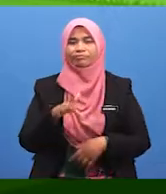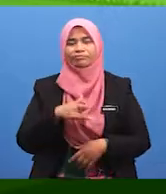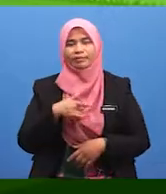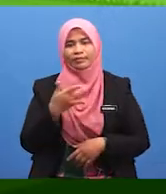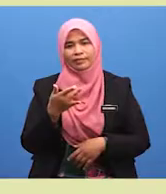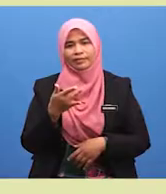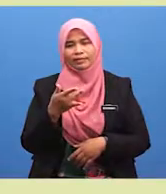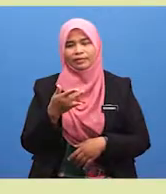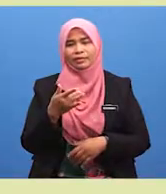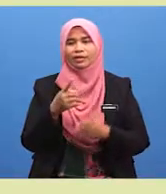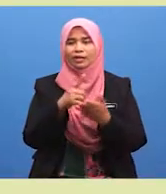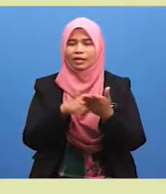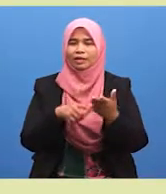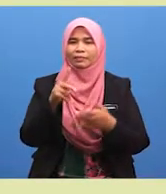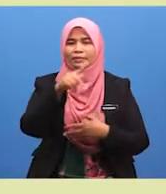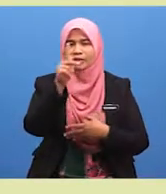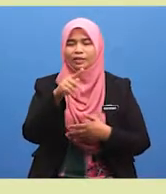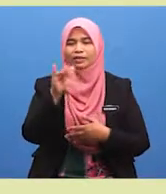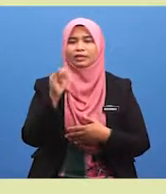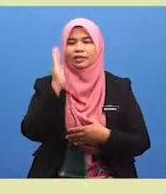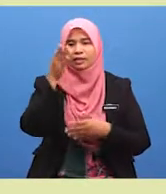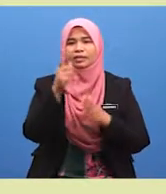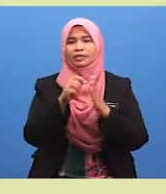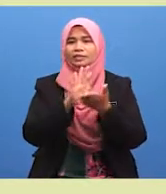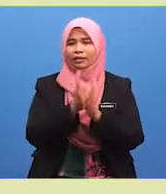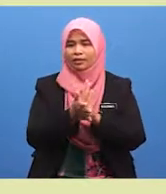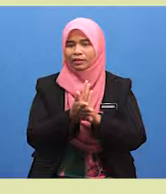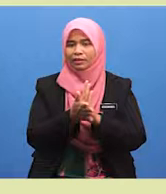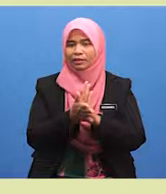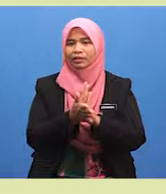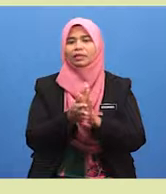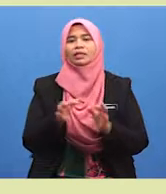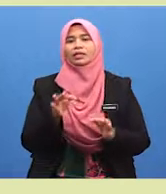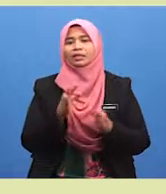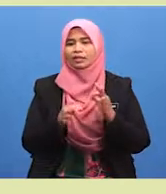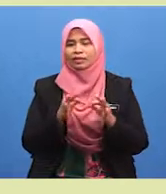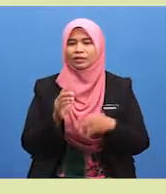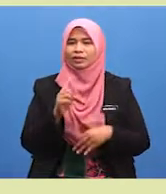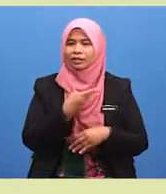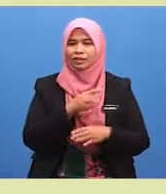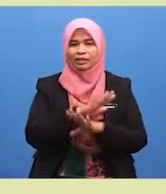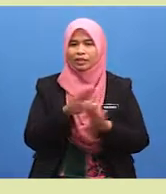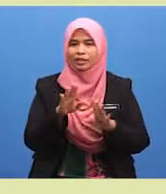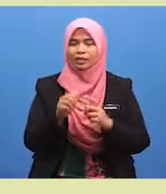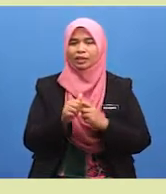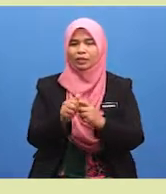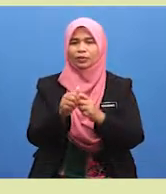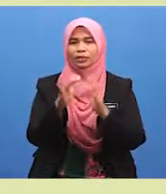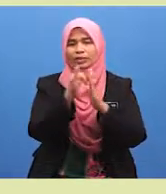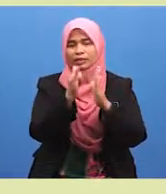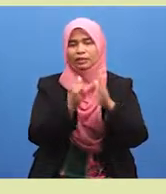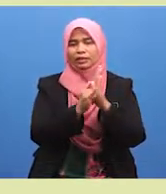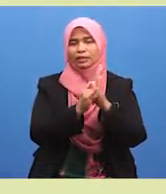Rasanya, apakah yang akan terjadi sekiranya kita tidak